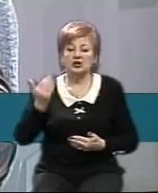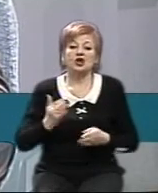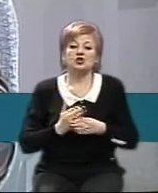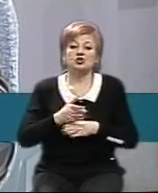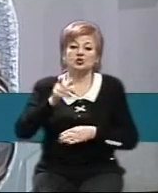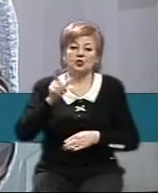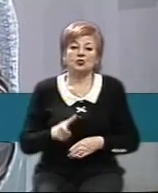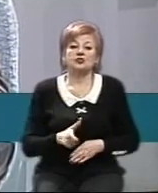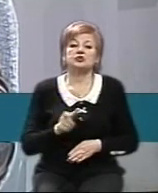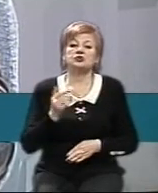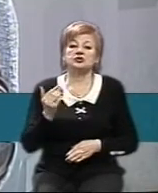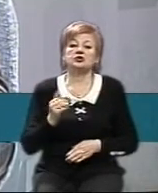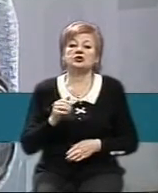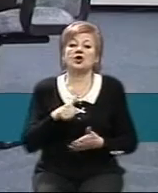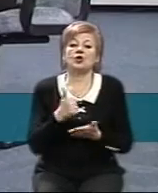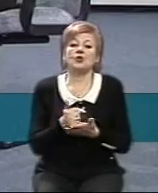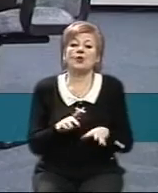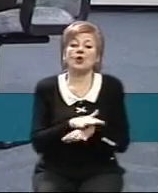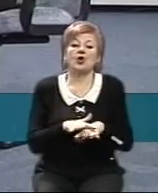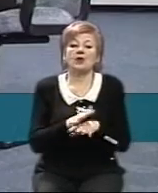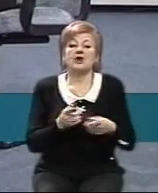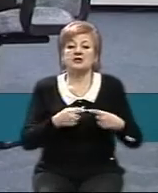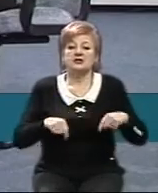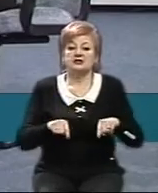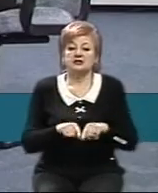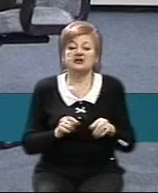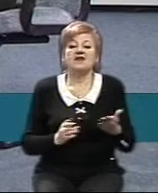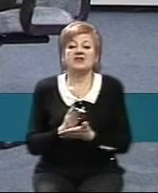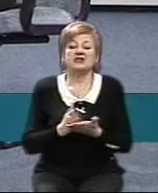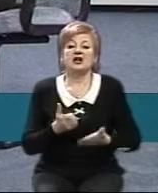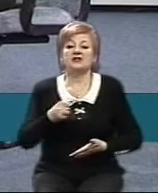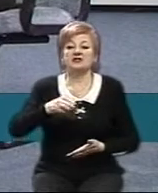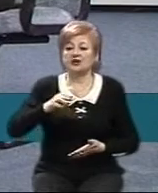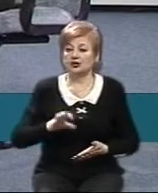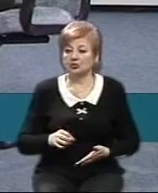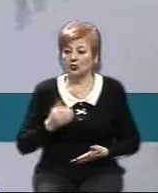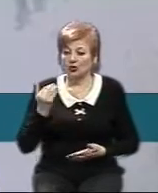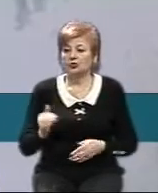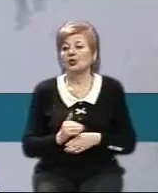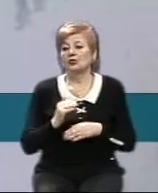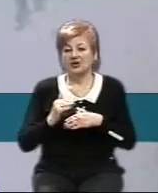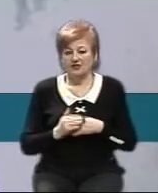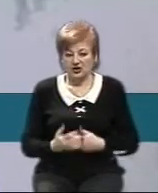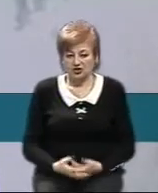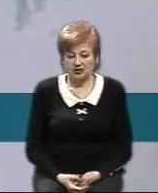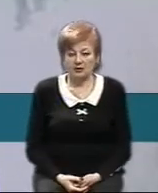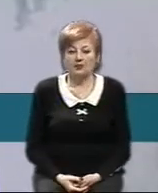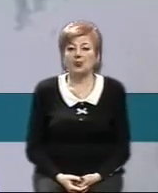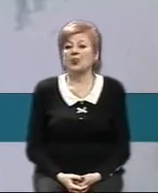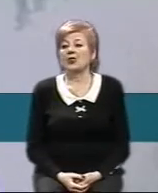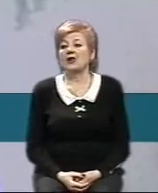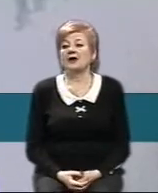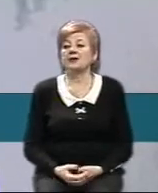гостем є Олег Коломоїць, голова громадської організації Товариства ветеранів АТО «Запоріжжя». Ще раз, добрий вечір, пане Олеже.